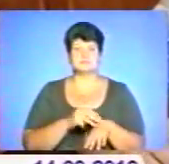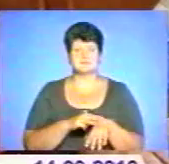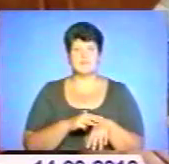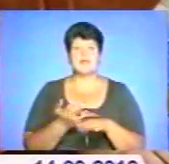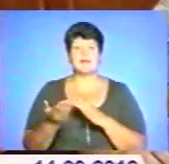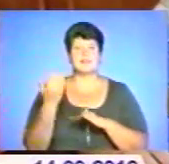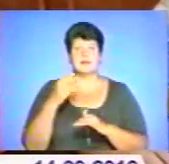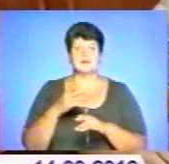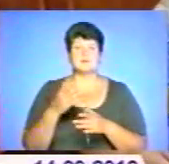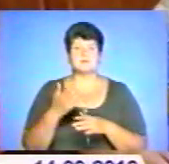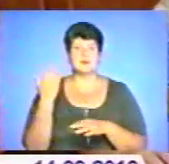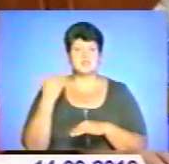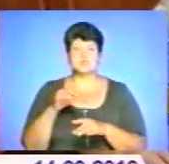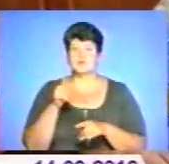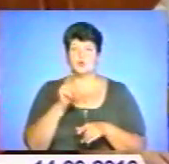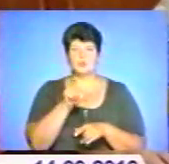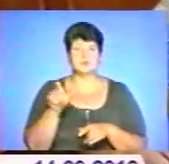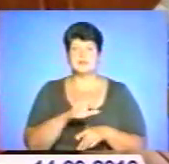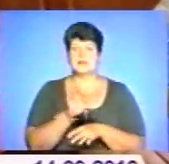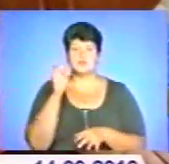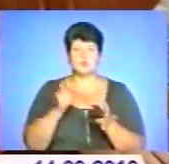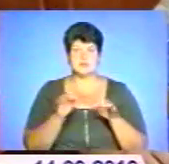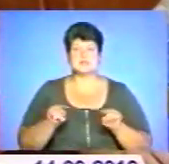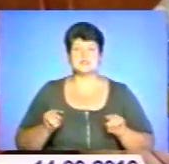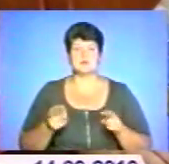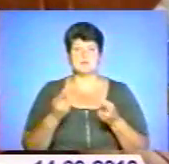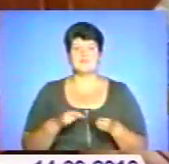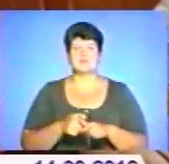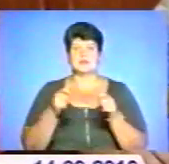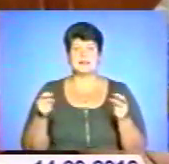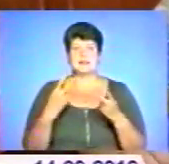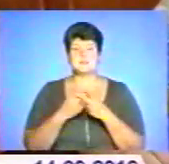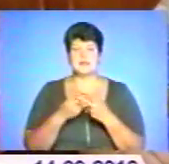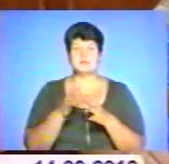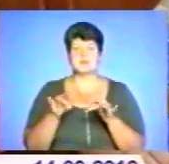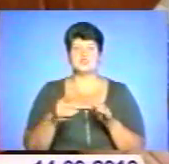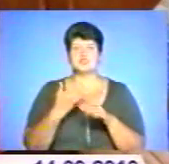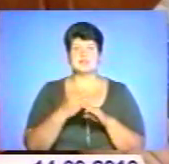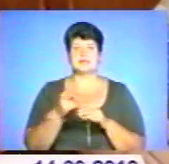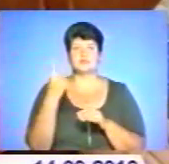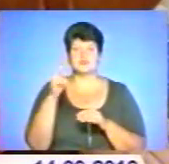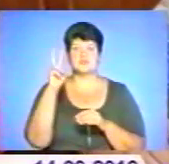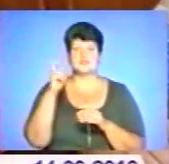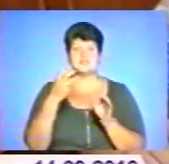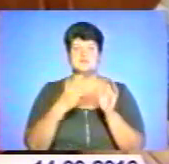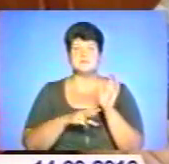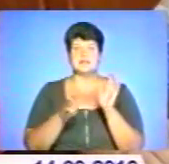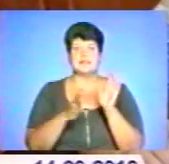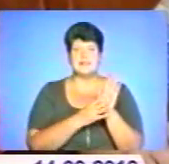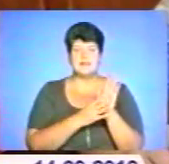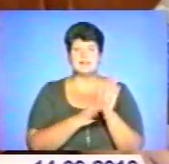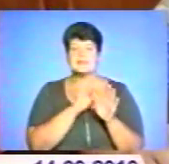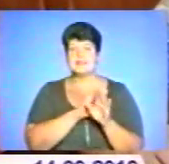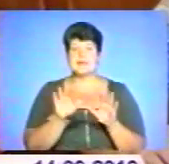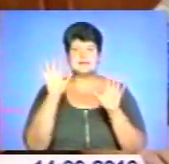раніше не судимі. На даний момент вони затримані. Стосовно них порушена кримінальна справа за частиною 2 статті 289, а саме